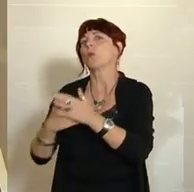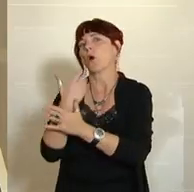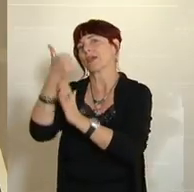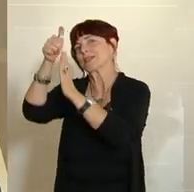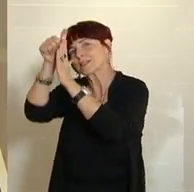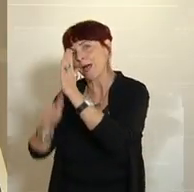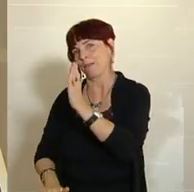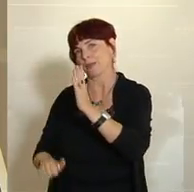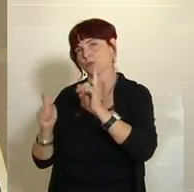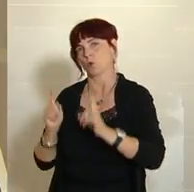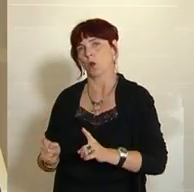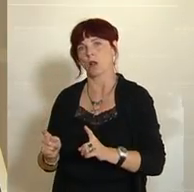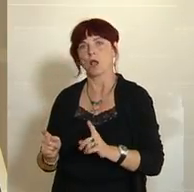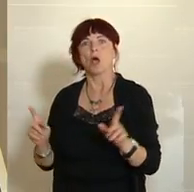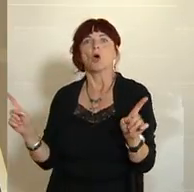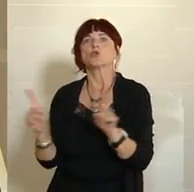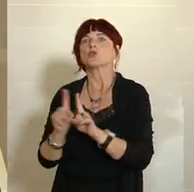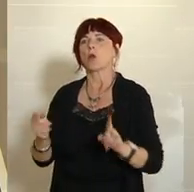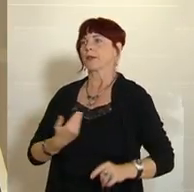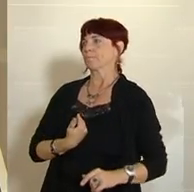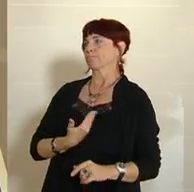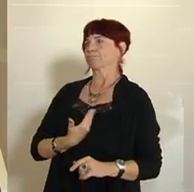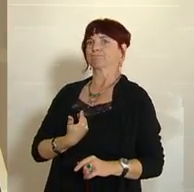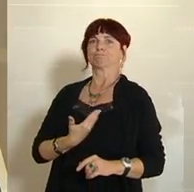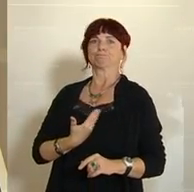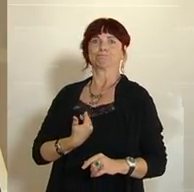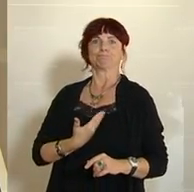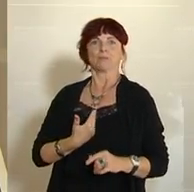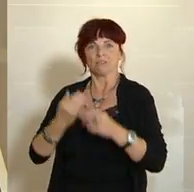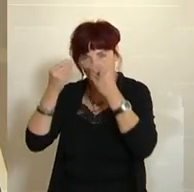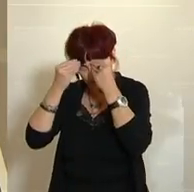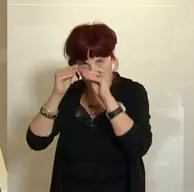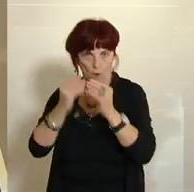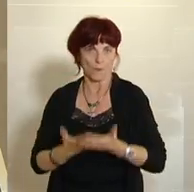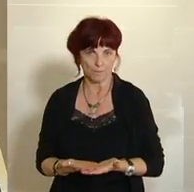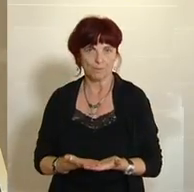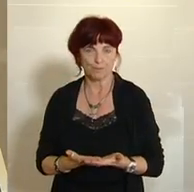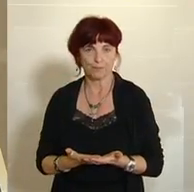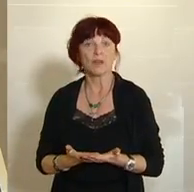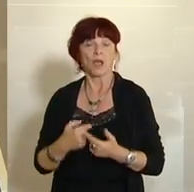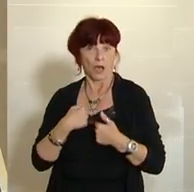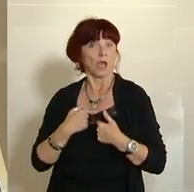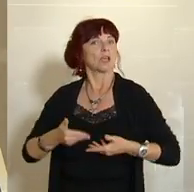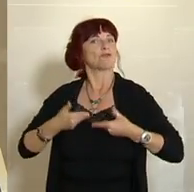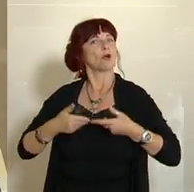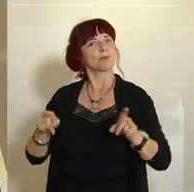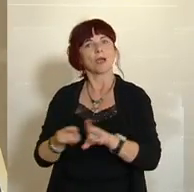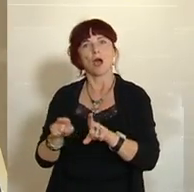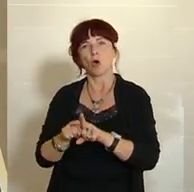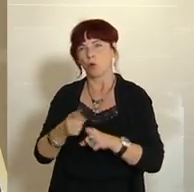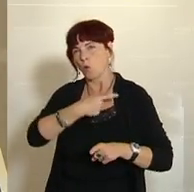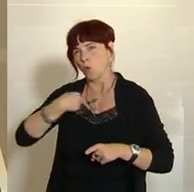garantieren, dass es keine Divided Loyalties gibt, um das so auszudrücken. Ich befreue mich auch über die Zustimmung zu unserem